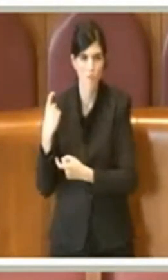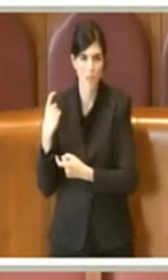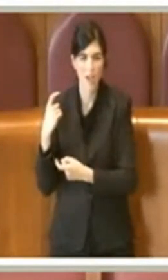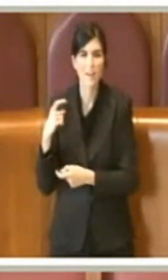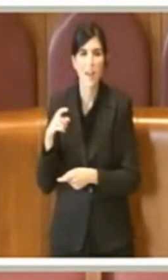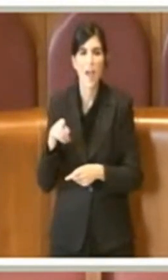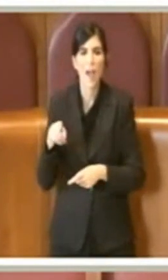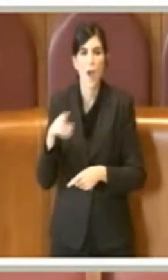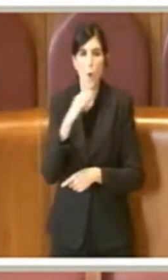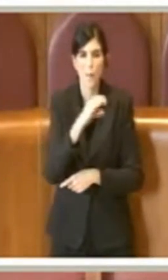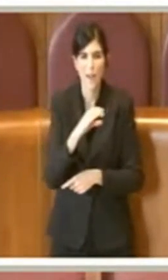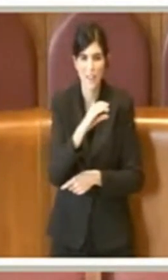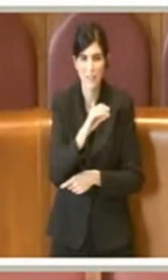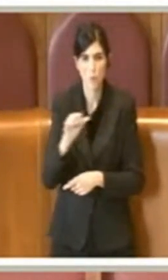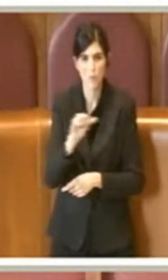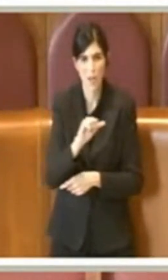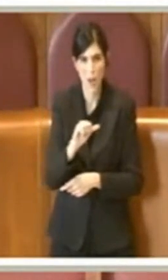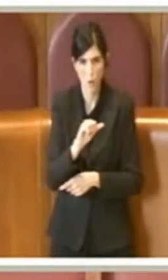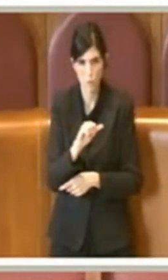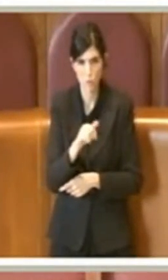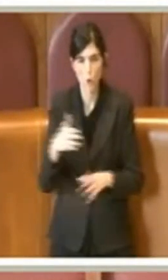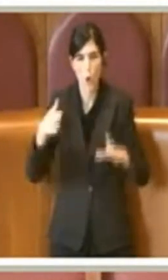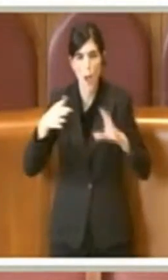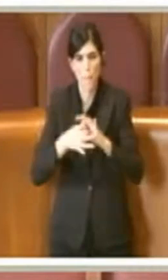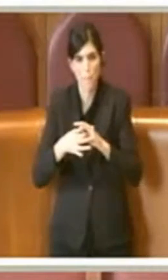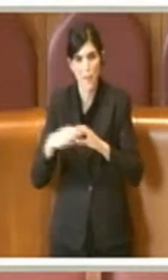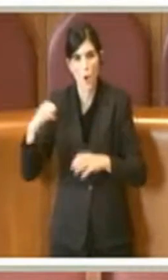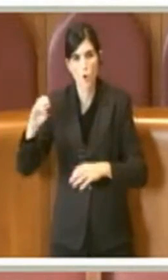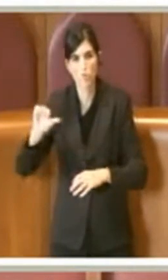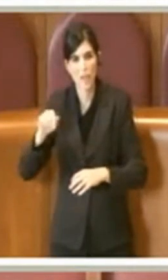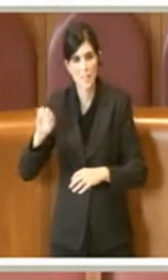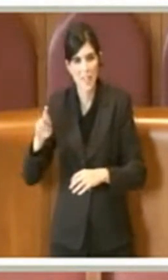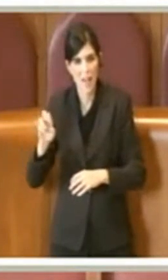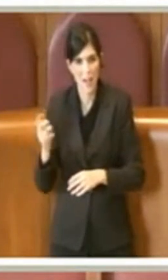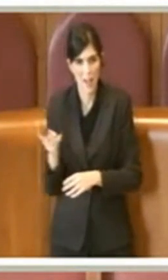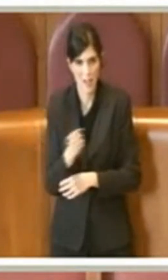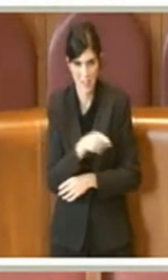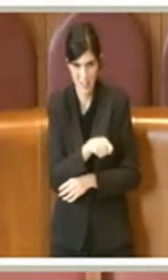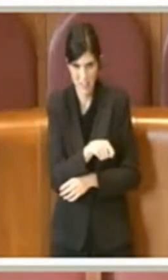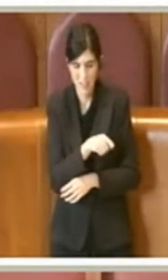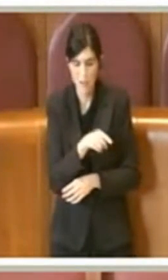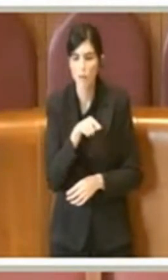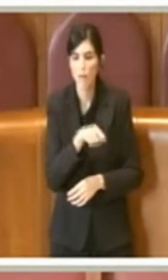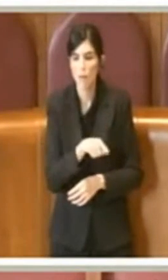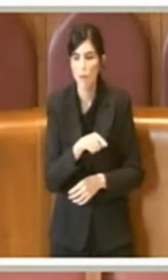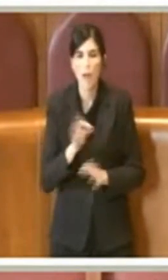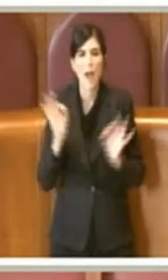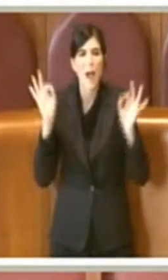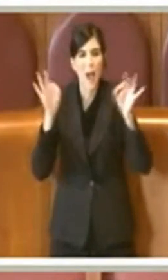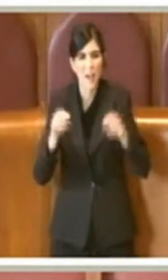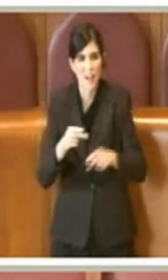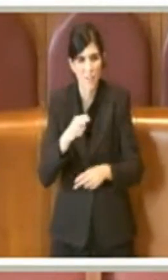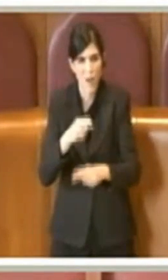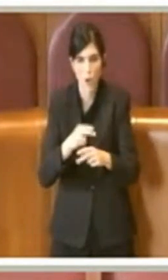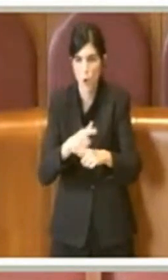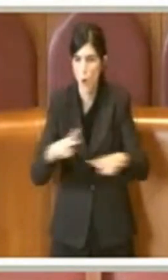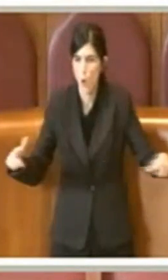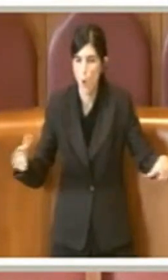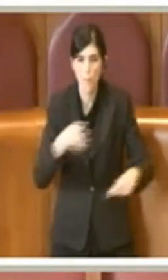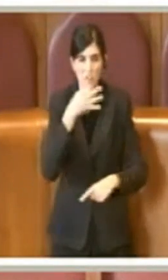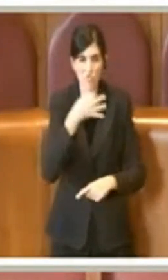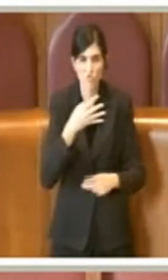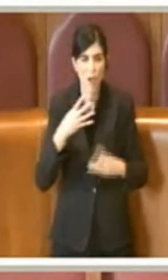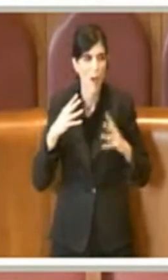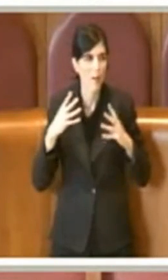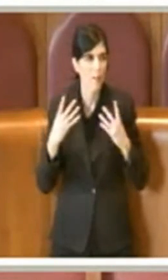'amico di Cesare, che poi divenne il giardino imperiale e che senza soluzione di continuità era arrivato fino a Roma, il più bel giardino del mondo,